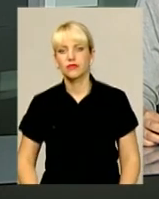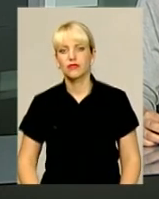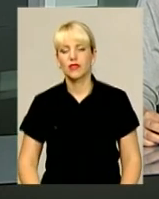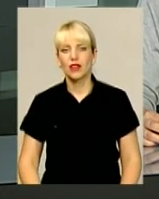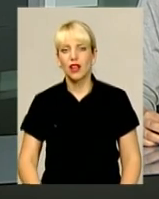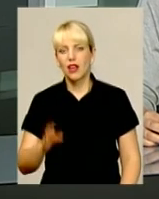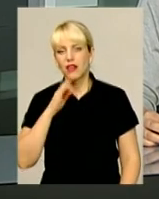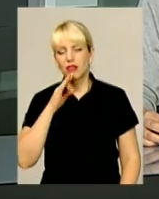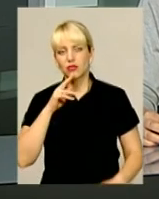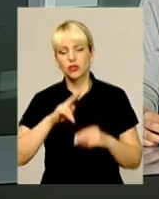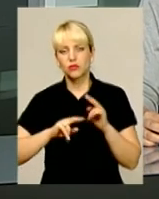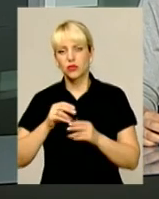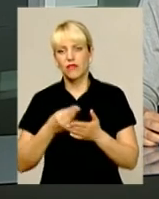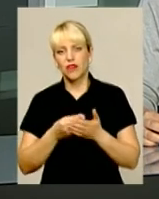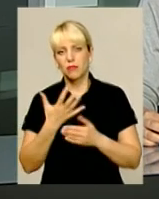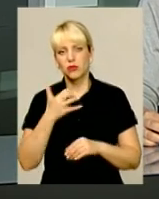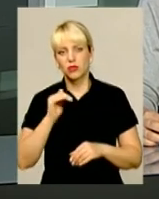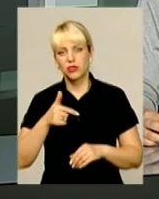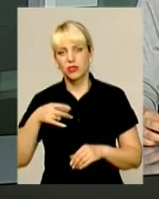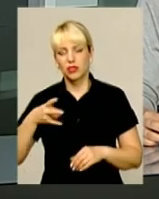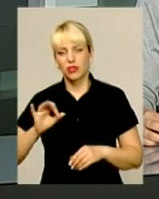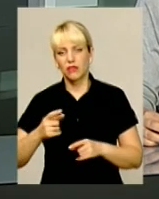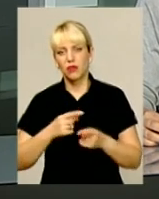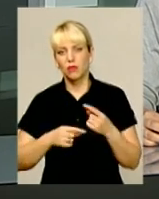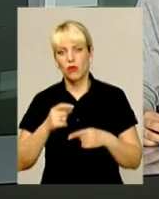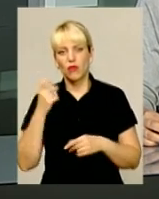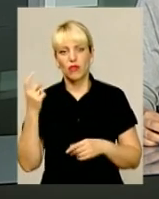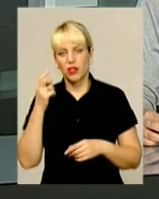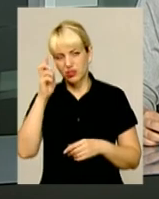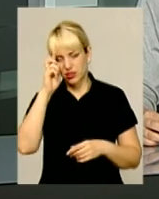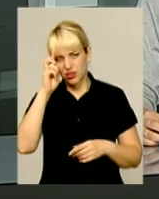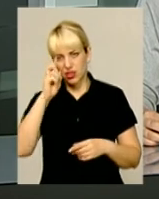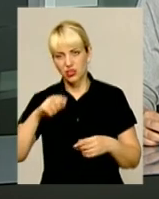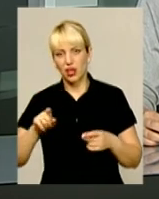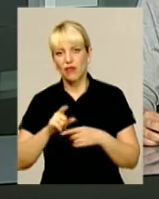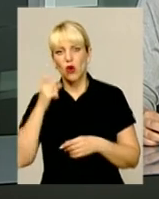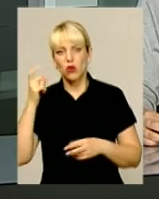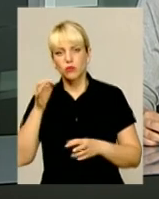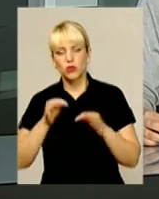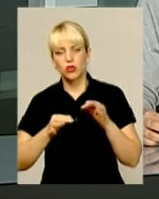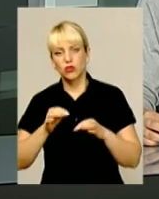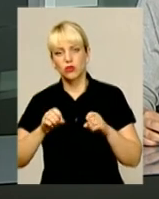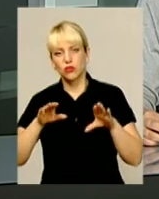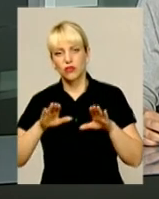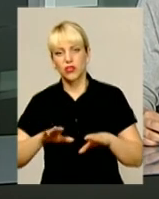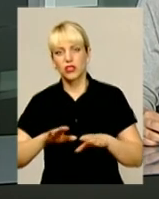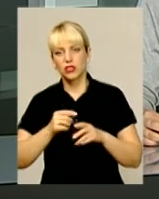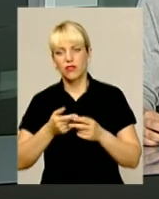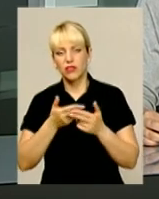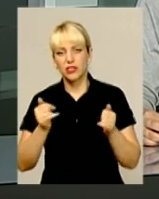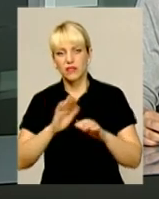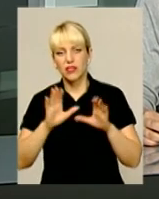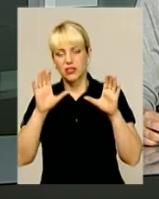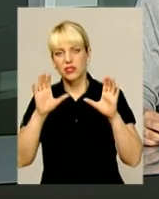Гідроспоруду вартістю майже 500 тисяч гривень повернули у власність держави. Господарський суд області визнав незаконним рішення